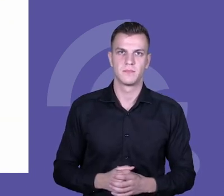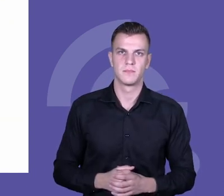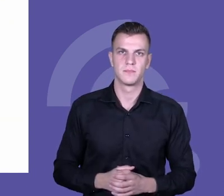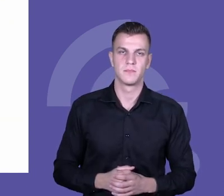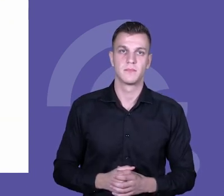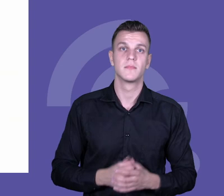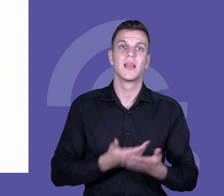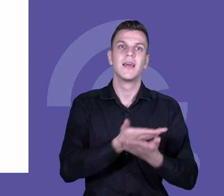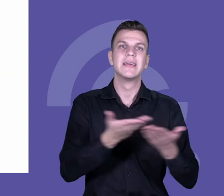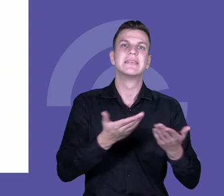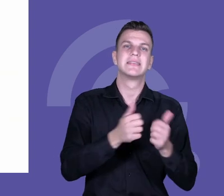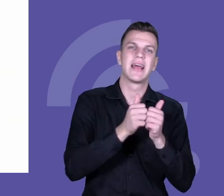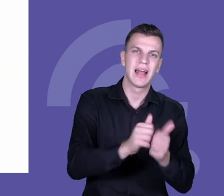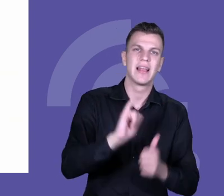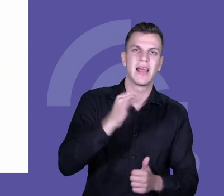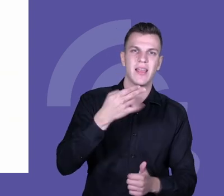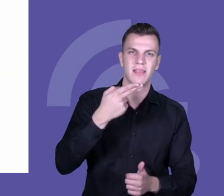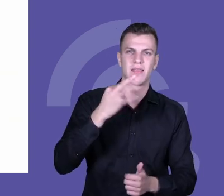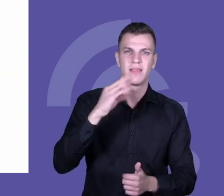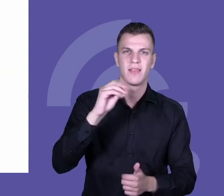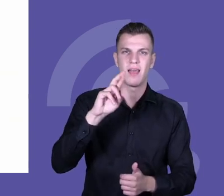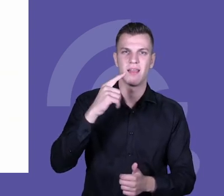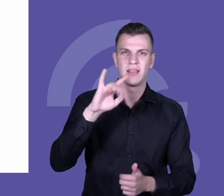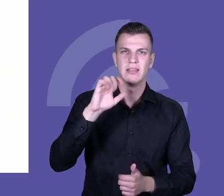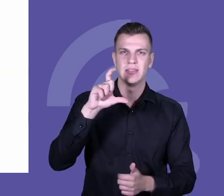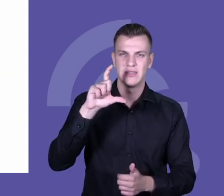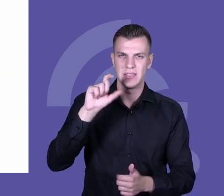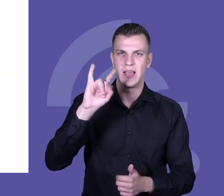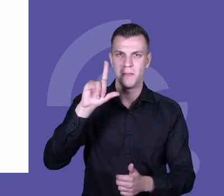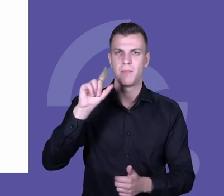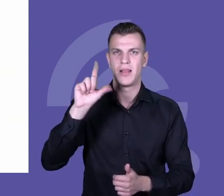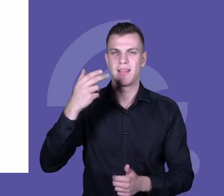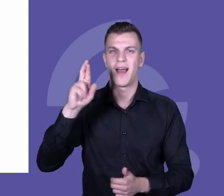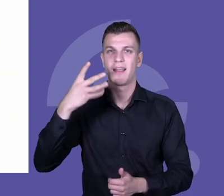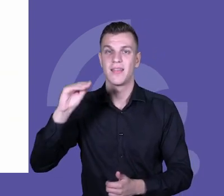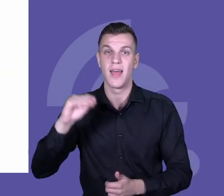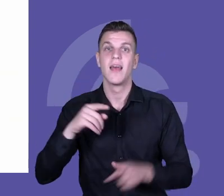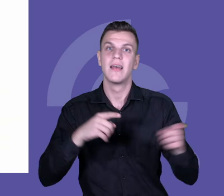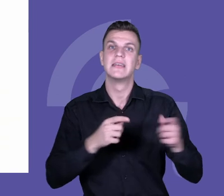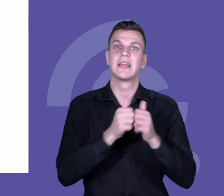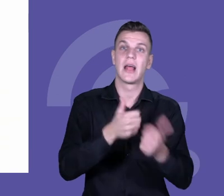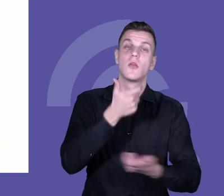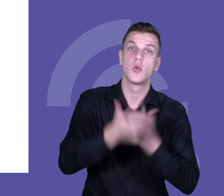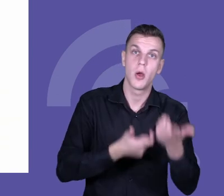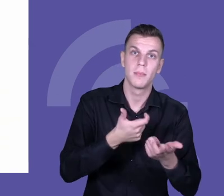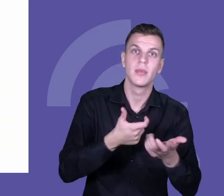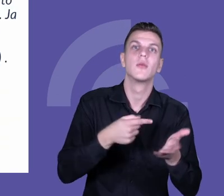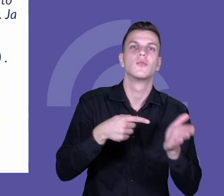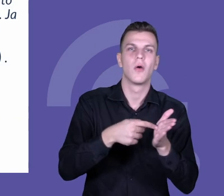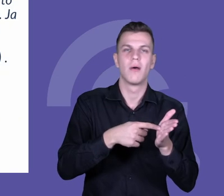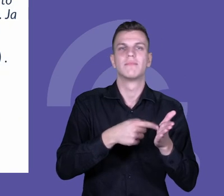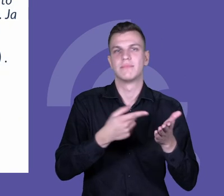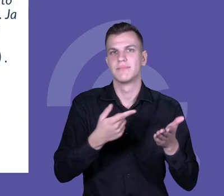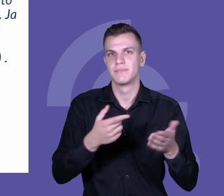zadań interdyscyplinarnych i to rzeczywiście przejawiało się zarówno w warsztacie pracy nauczycieli, jak i w tym, o czym mówili dyrektorzy i uczniowie.